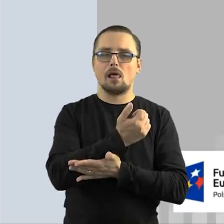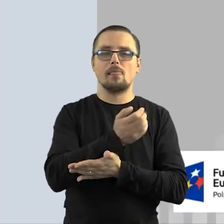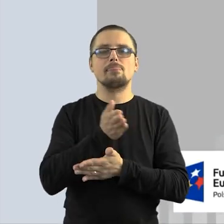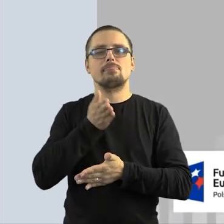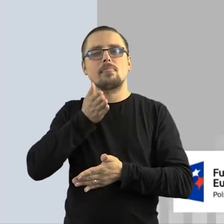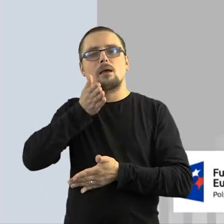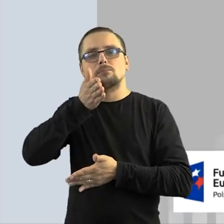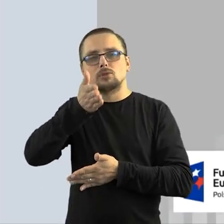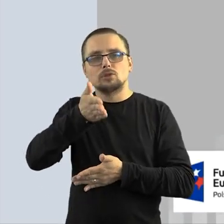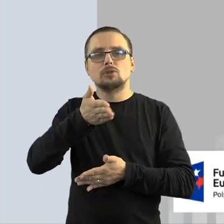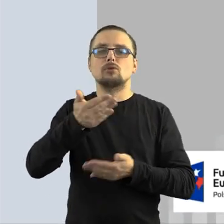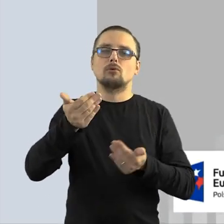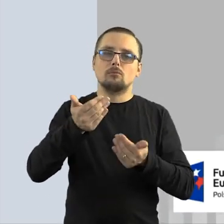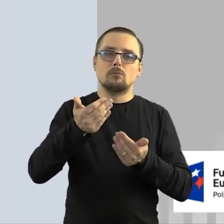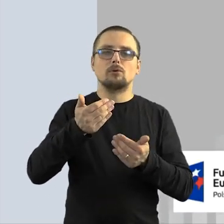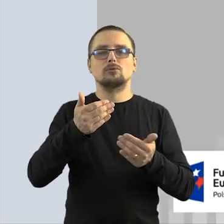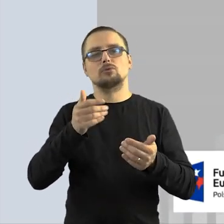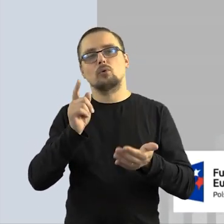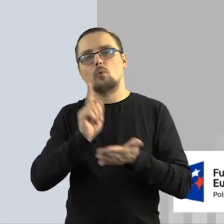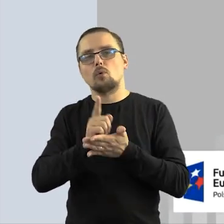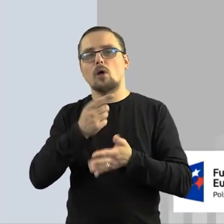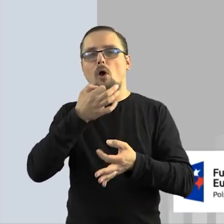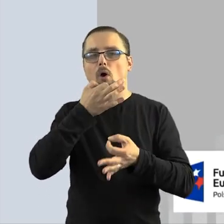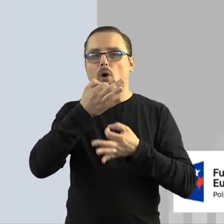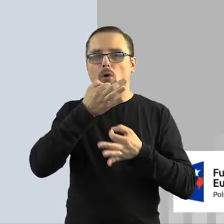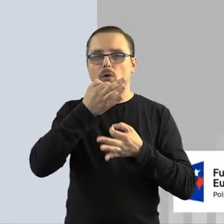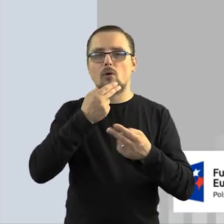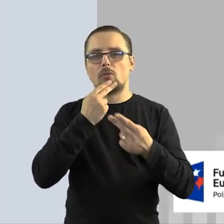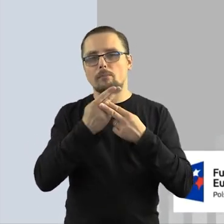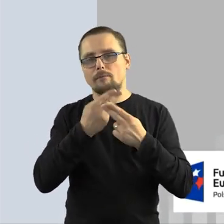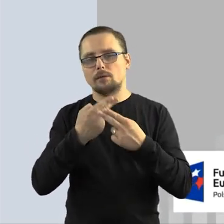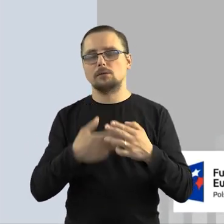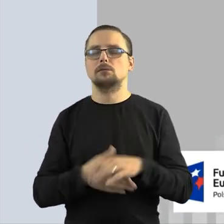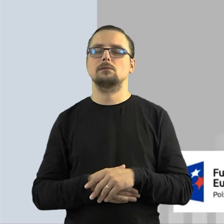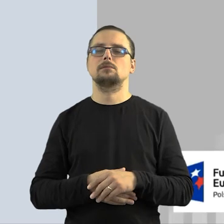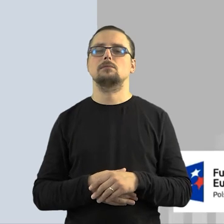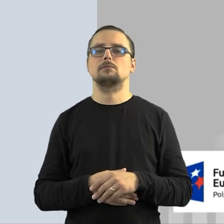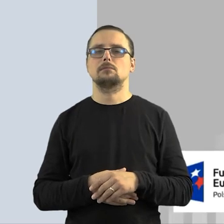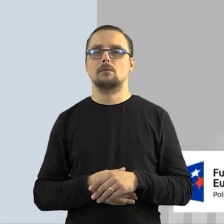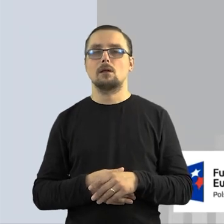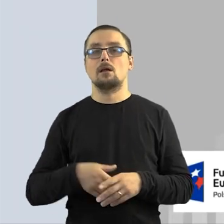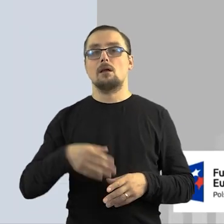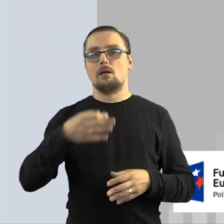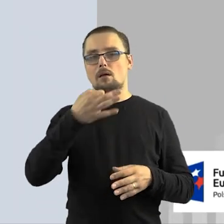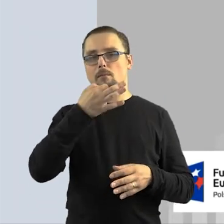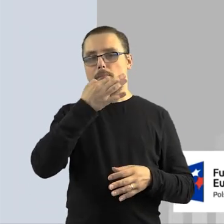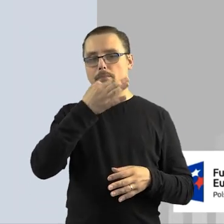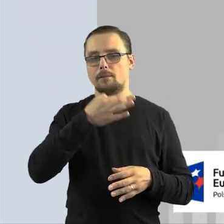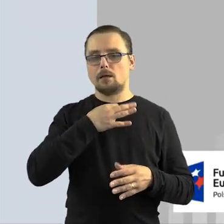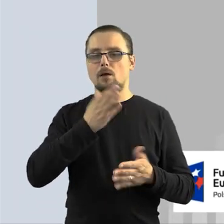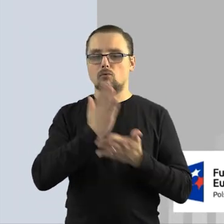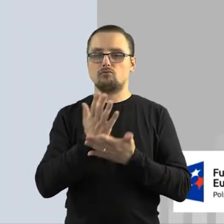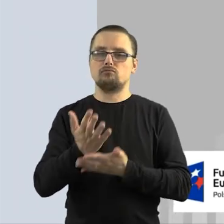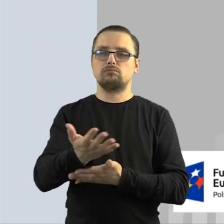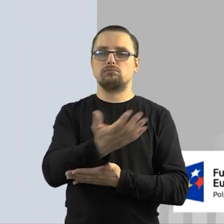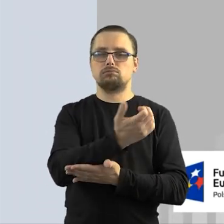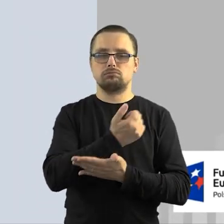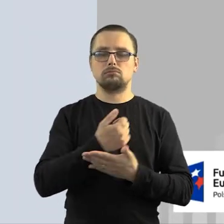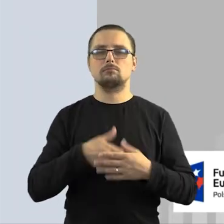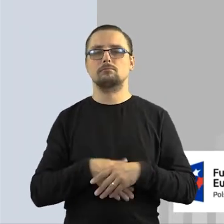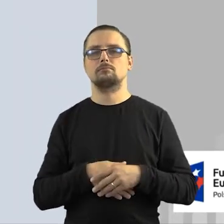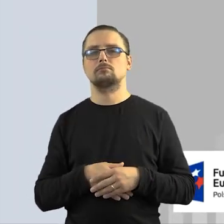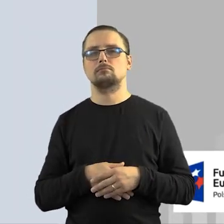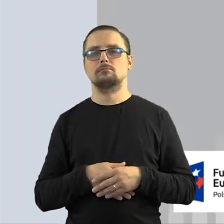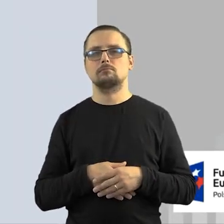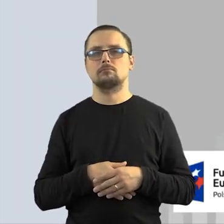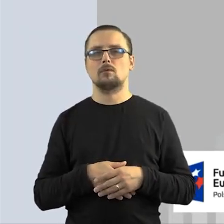pytania, bo wiesz, przydadzą się na przyszłość i może się uda jakoś na nie odpowiedzieć inaczej. To prawda, pytania są zebrane.